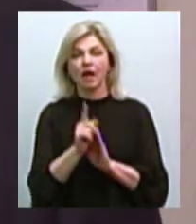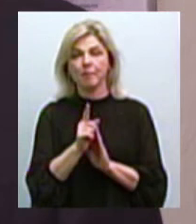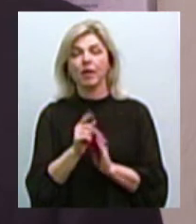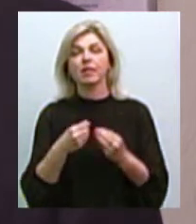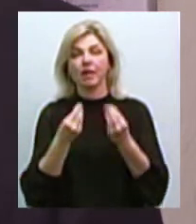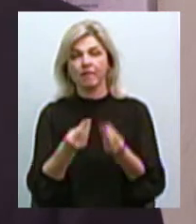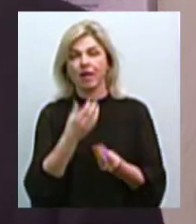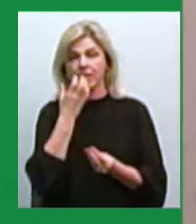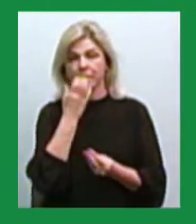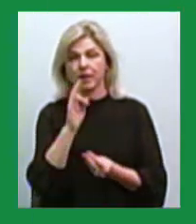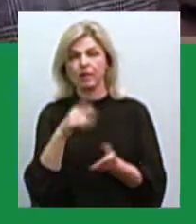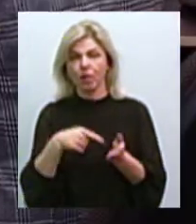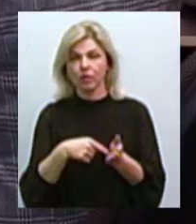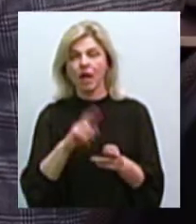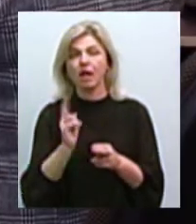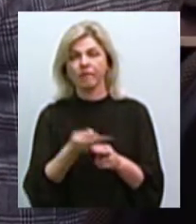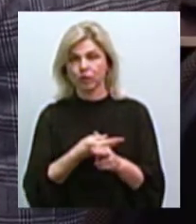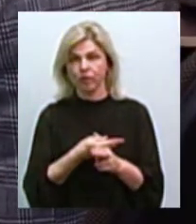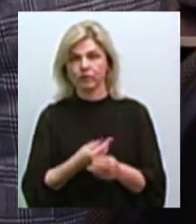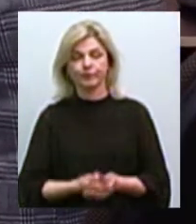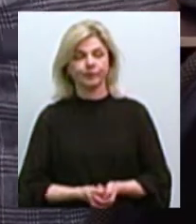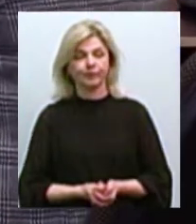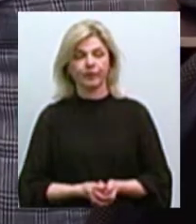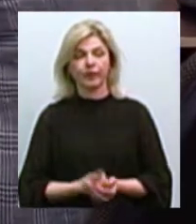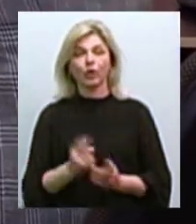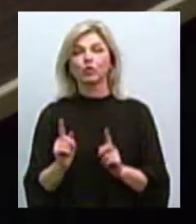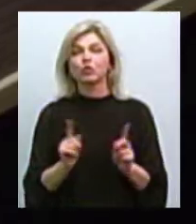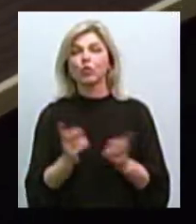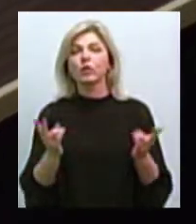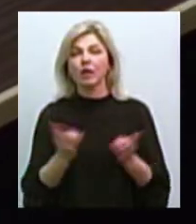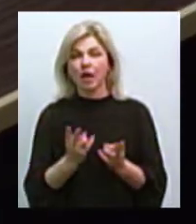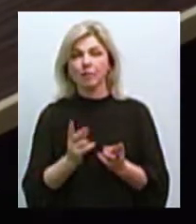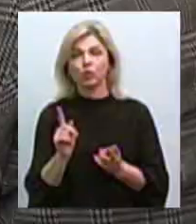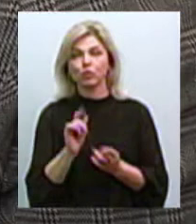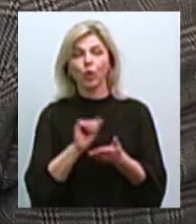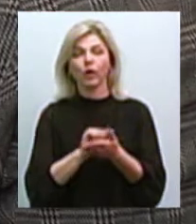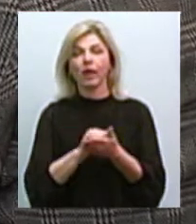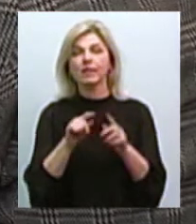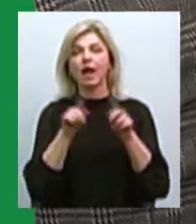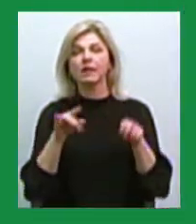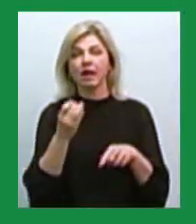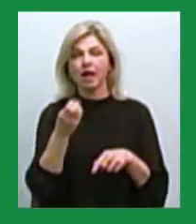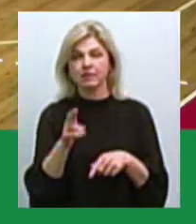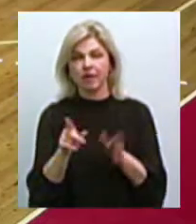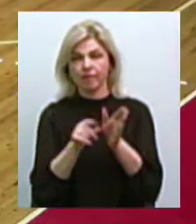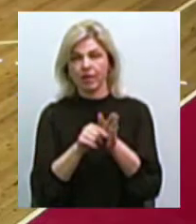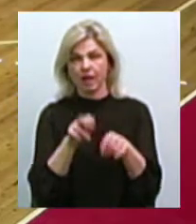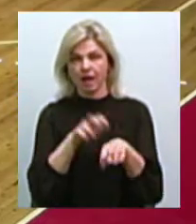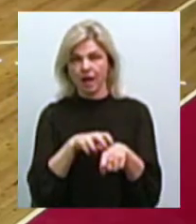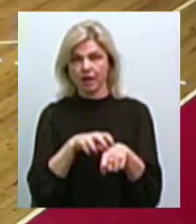Миколаєві, ліквідовано. Що треба мати при собі, щоб заключити декларацію з лікарем – далі у випуску.